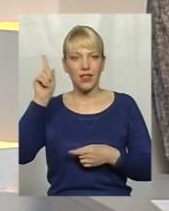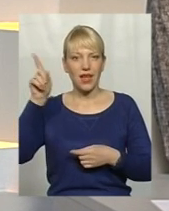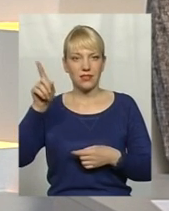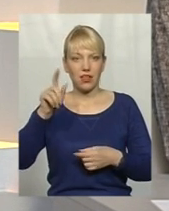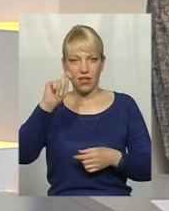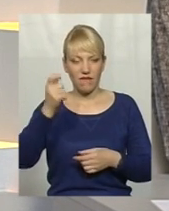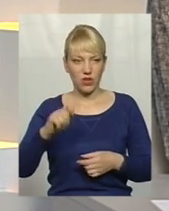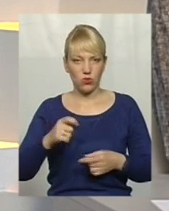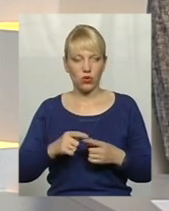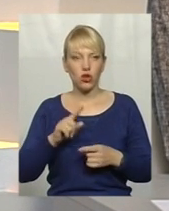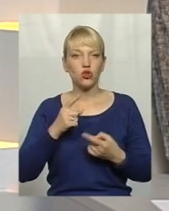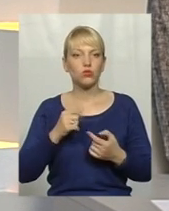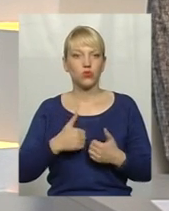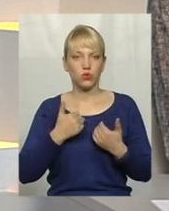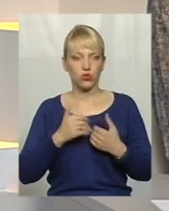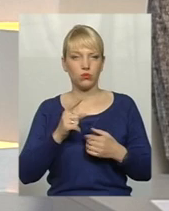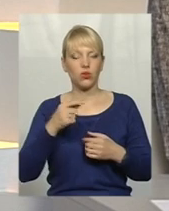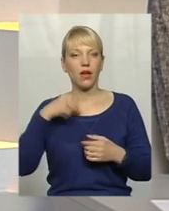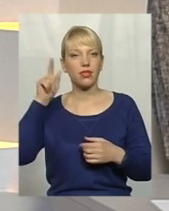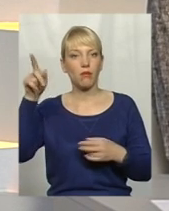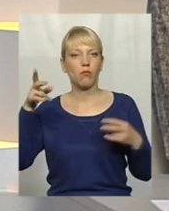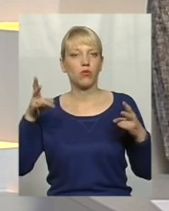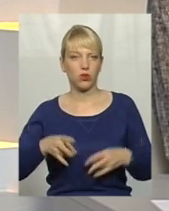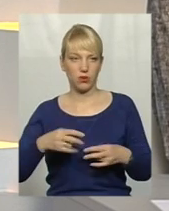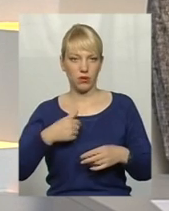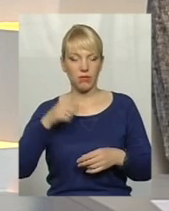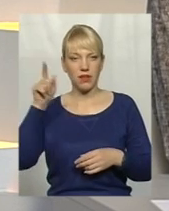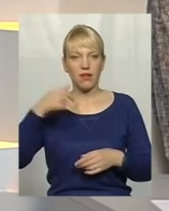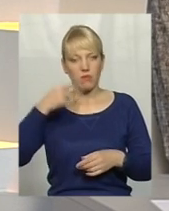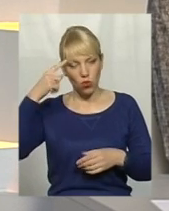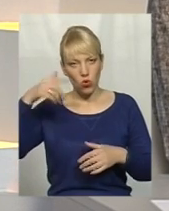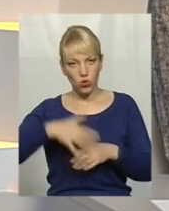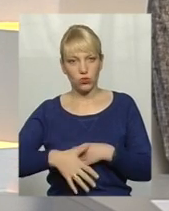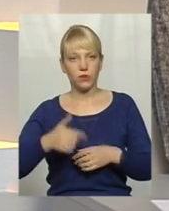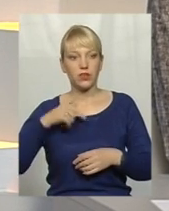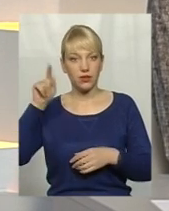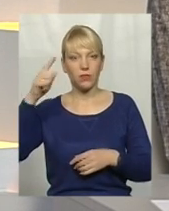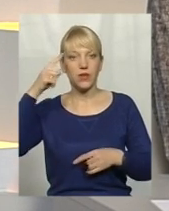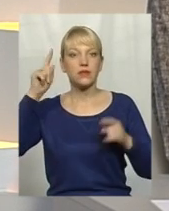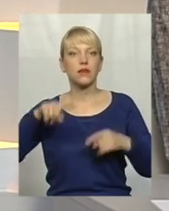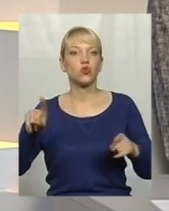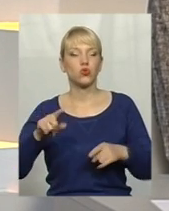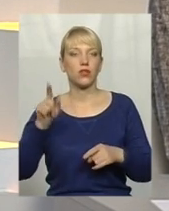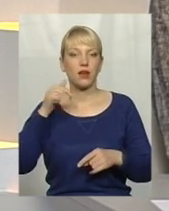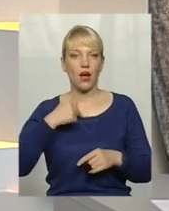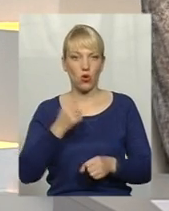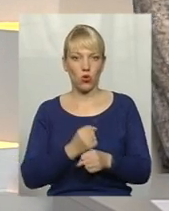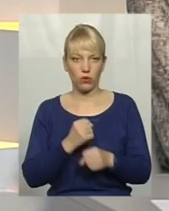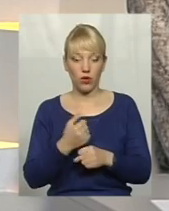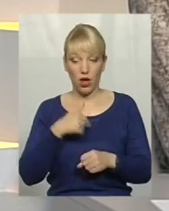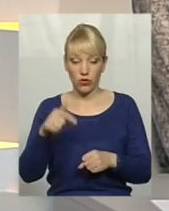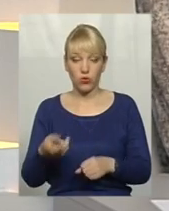війни, але вони рвуться тому, що я там потрібен, мене там розуміють. І там я знаю, що я роблю. А тут от